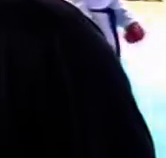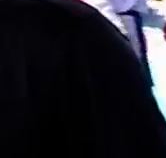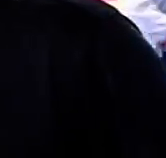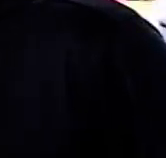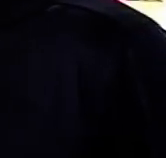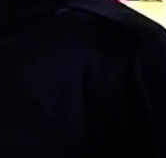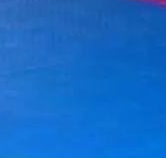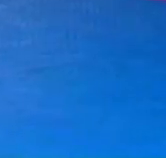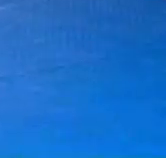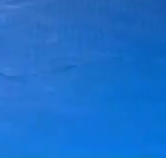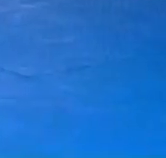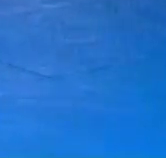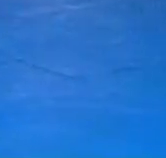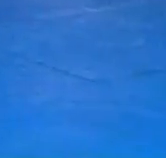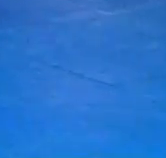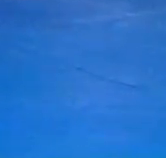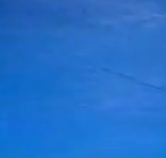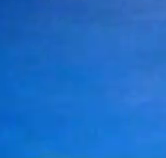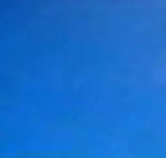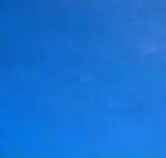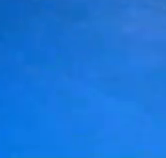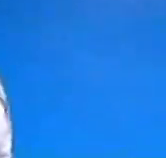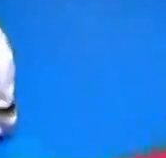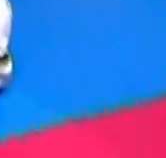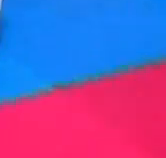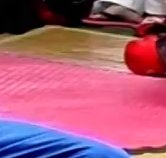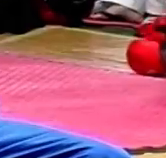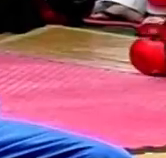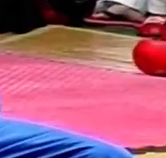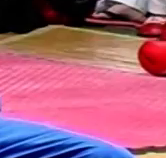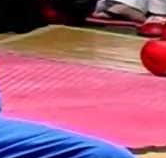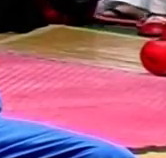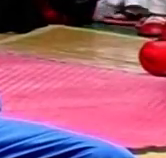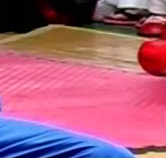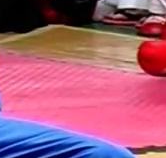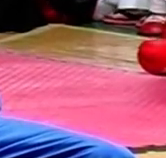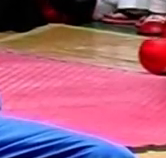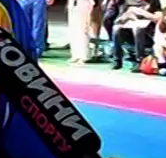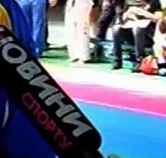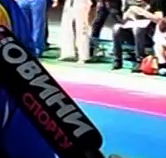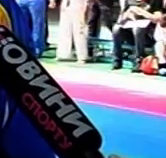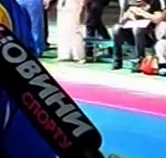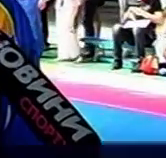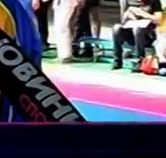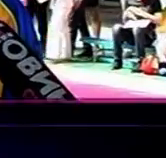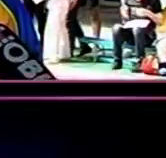А одним із суддів був новоспечений чемпіон Європи серед юніорів Кіровоградець Анатолій Коробко.